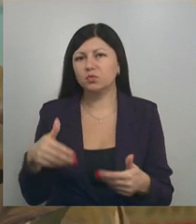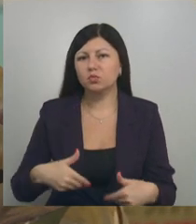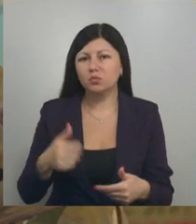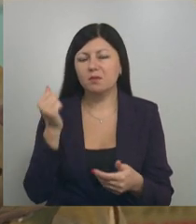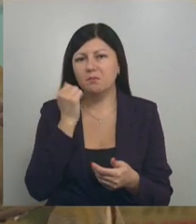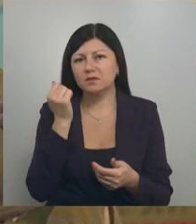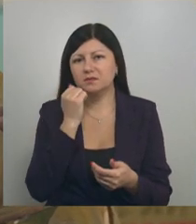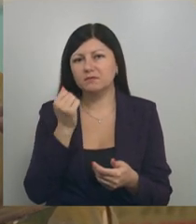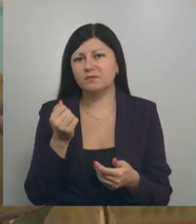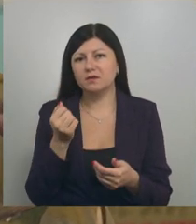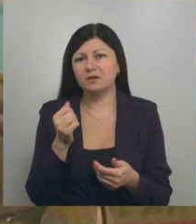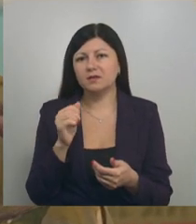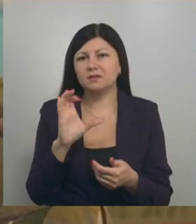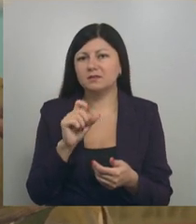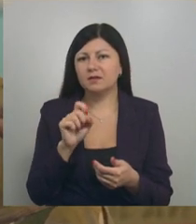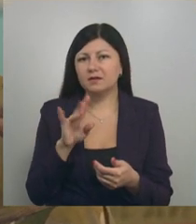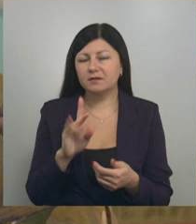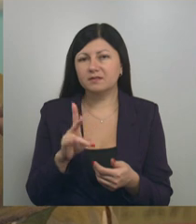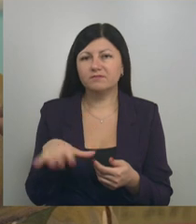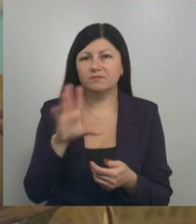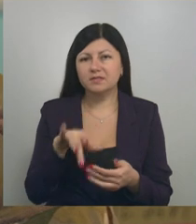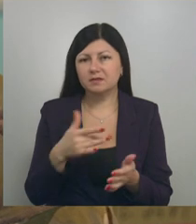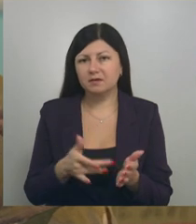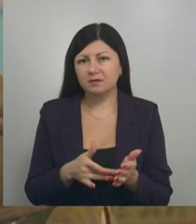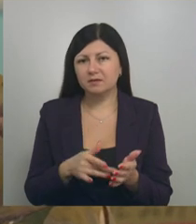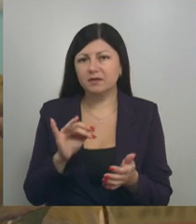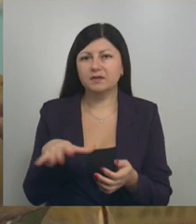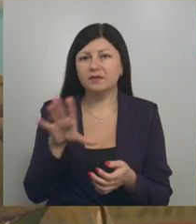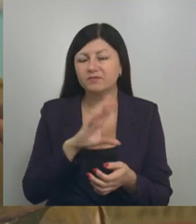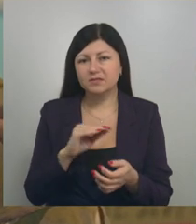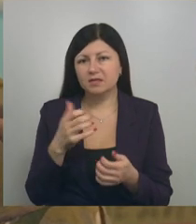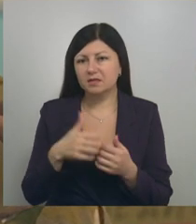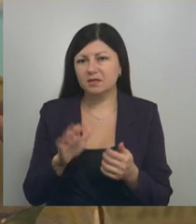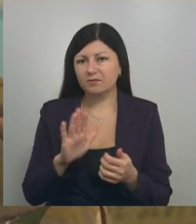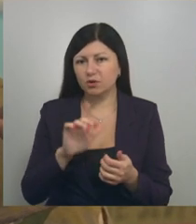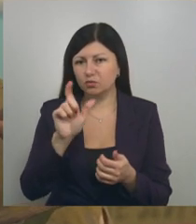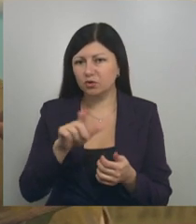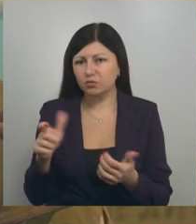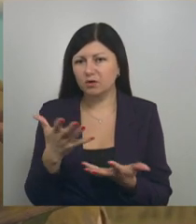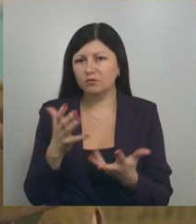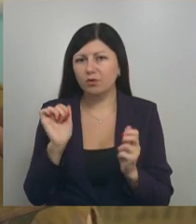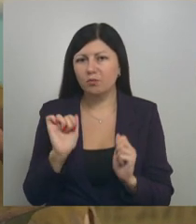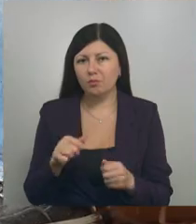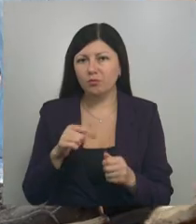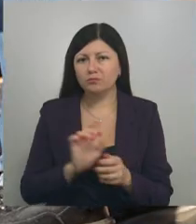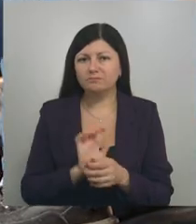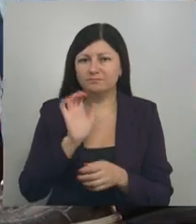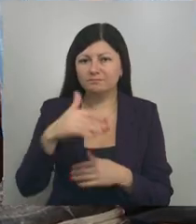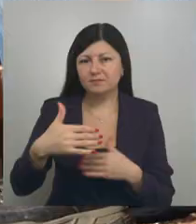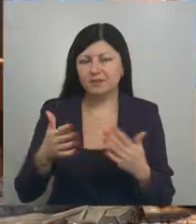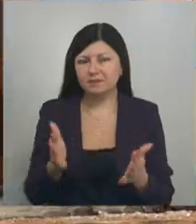Москва, Сахалин. Все города и все неравнодушные люди, которые могут сюда прислать посылочки.